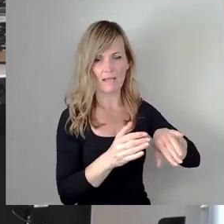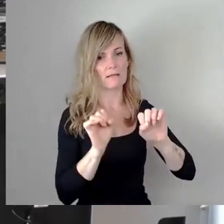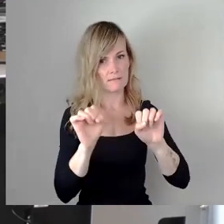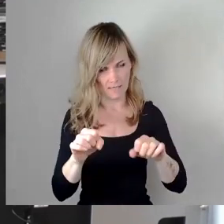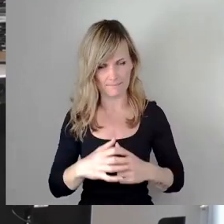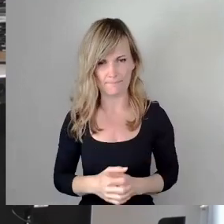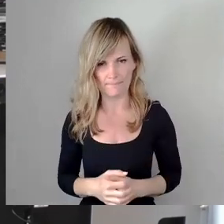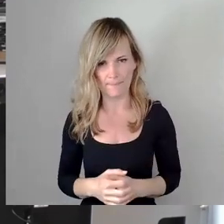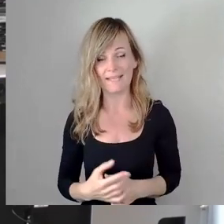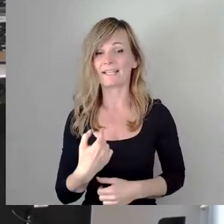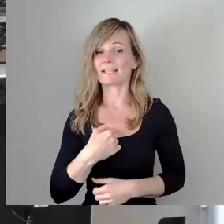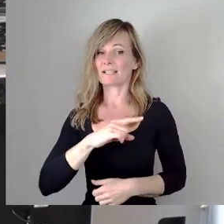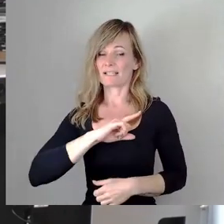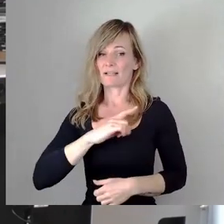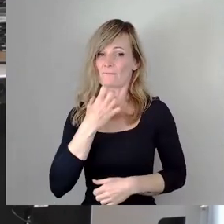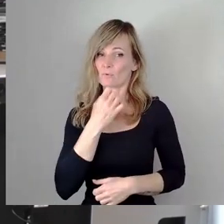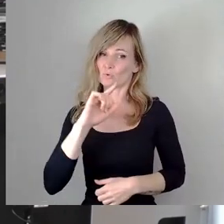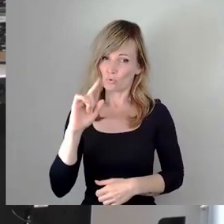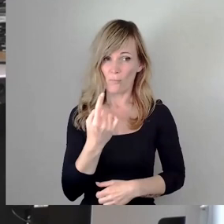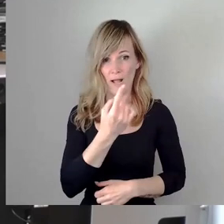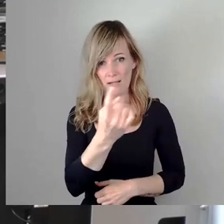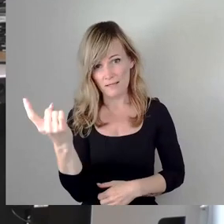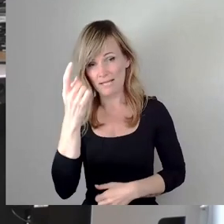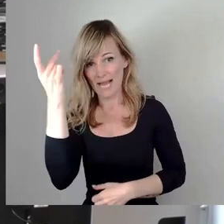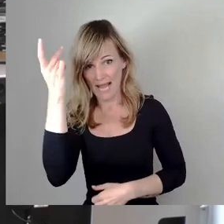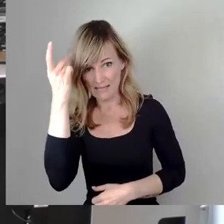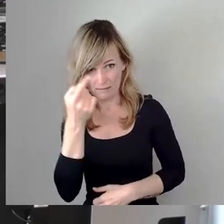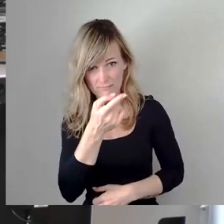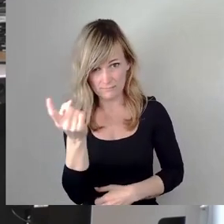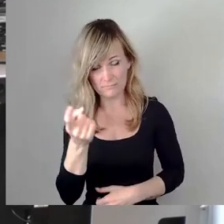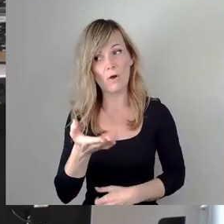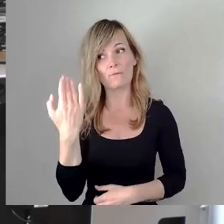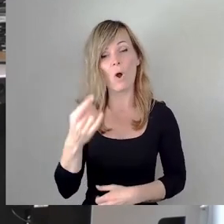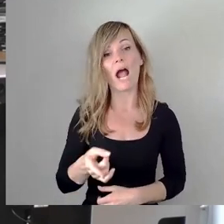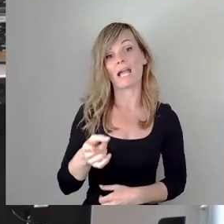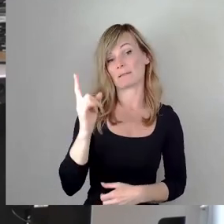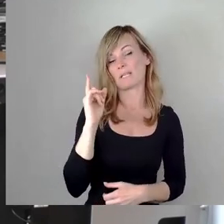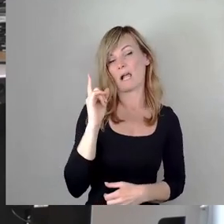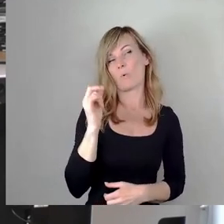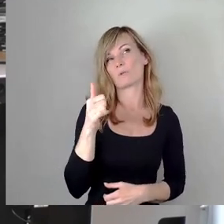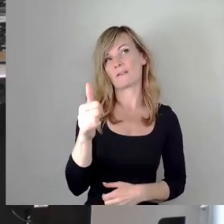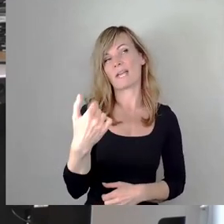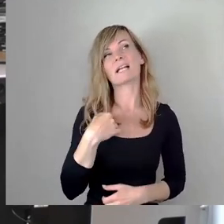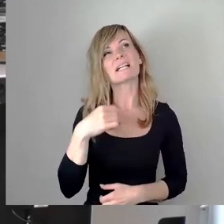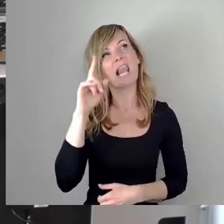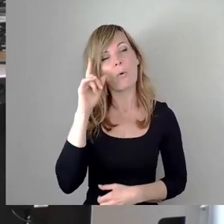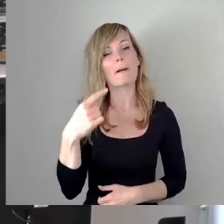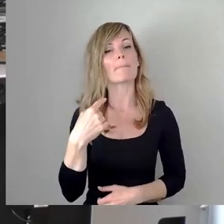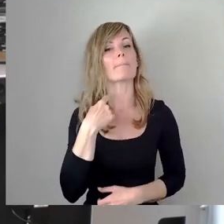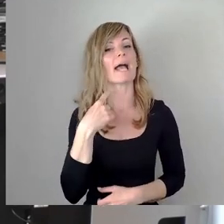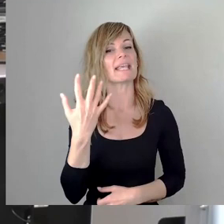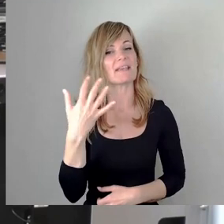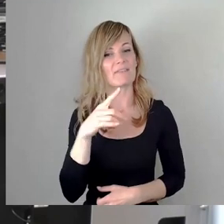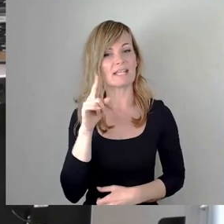dass wir vor einem Jahr ungefähr, ich glaube es war im Mai, in der Sitzung des